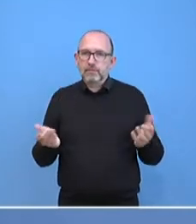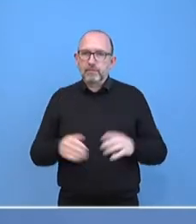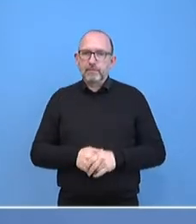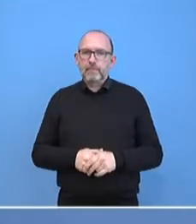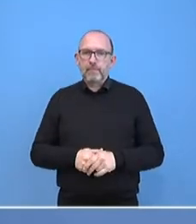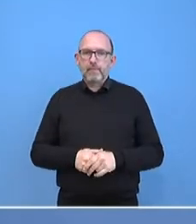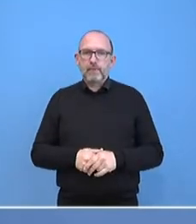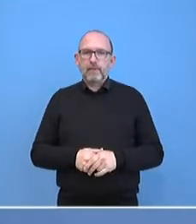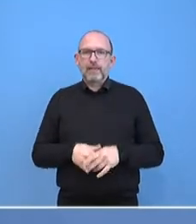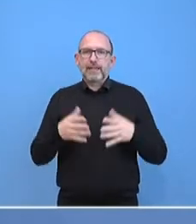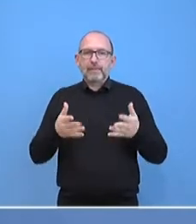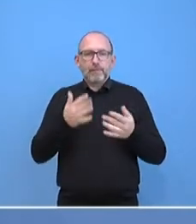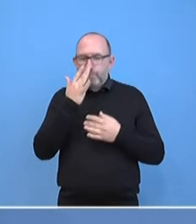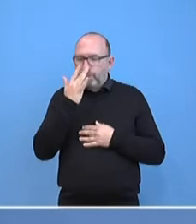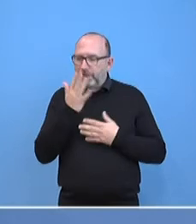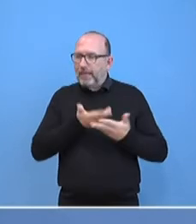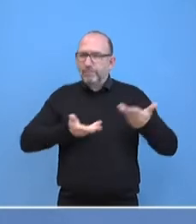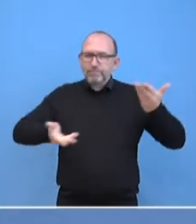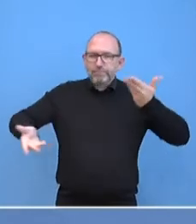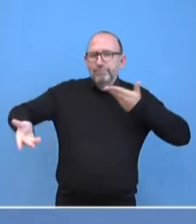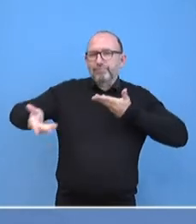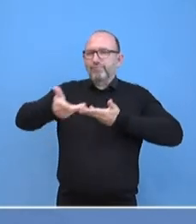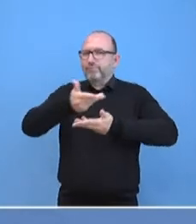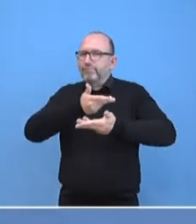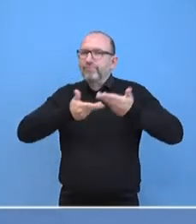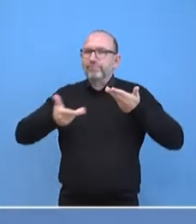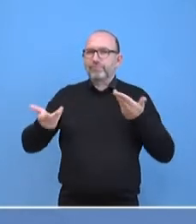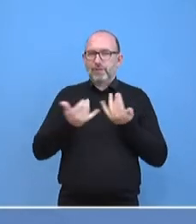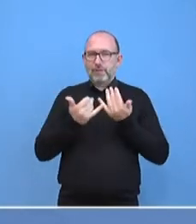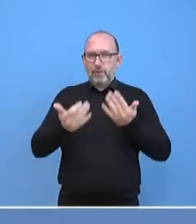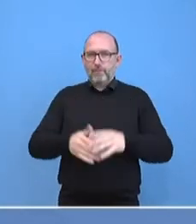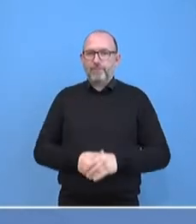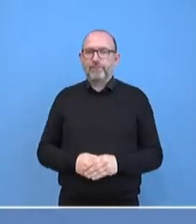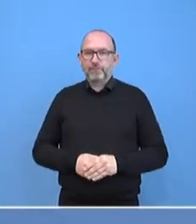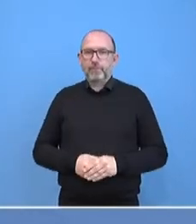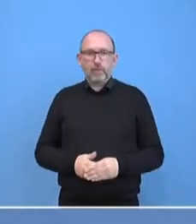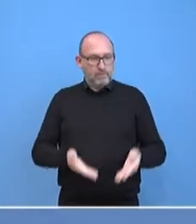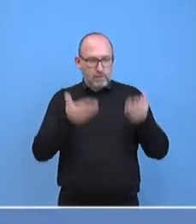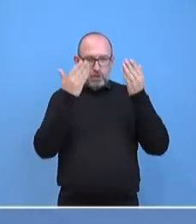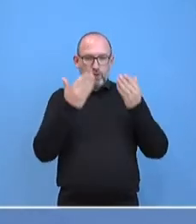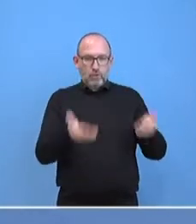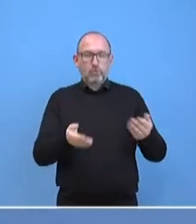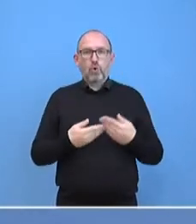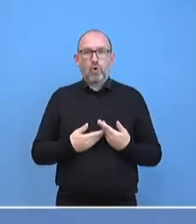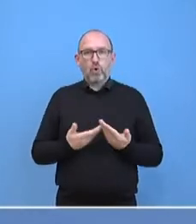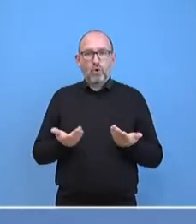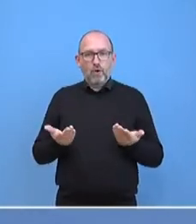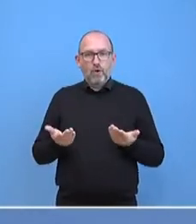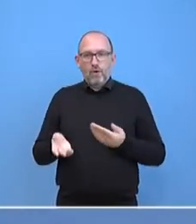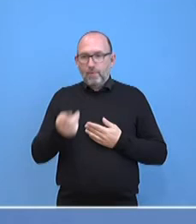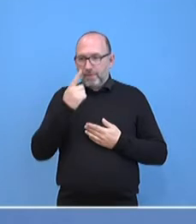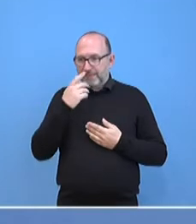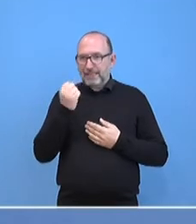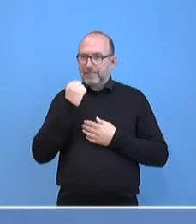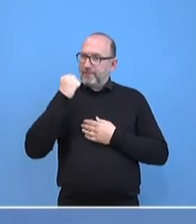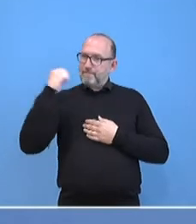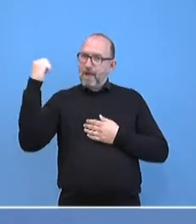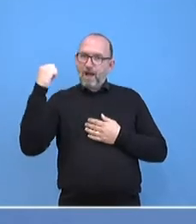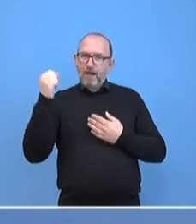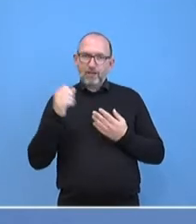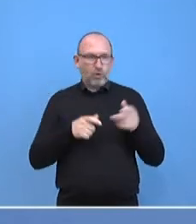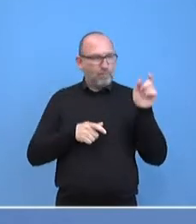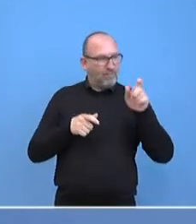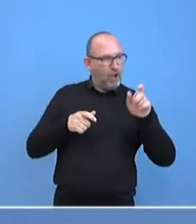miteinander ins Gespräch zu kommen. Auf andere Weise kann doch diese Kluft, die sich zwischen Machtapparat und